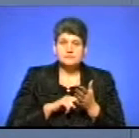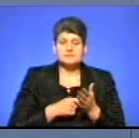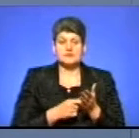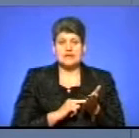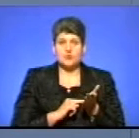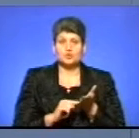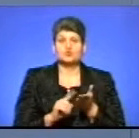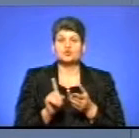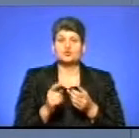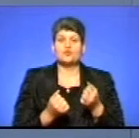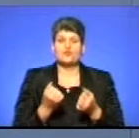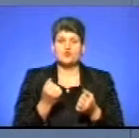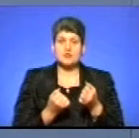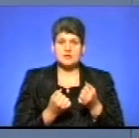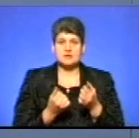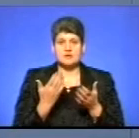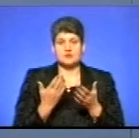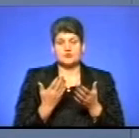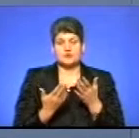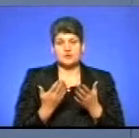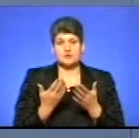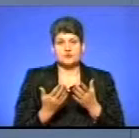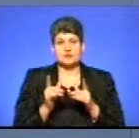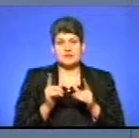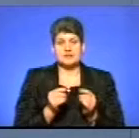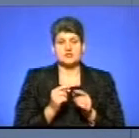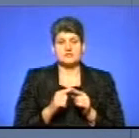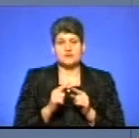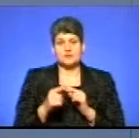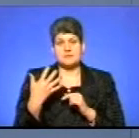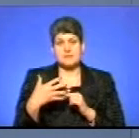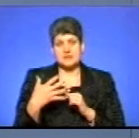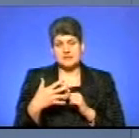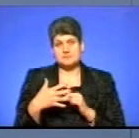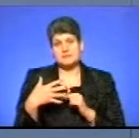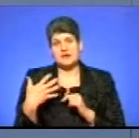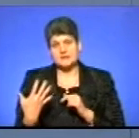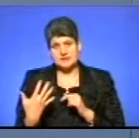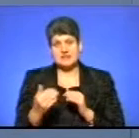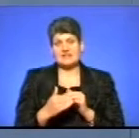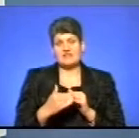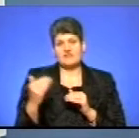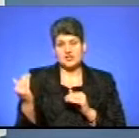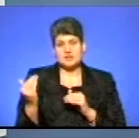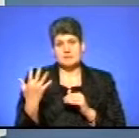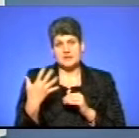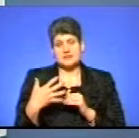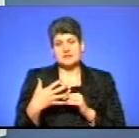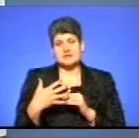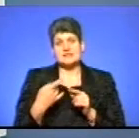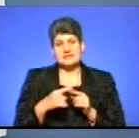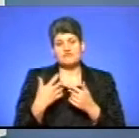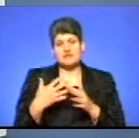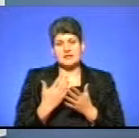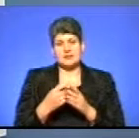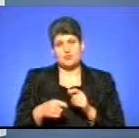водій, якщо їде зі швидкістю 55 і вище, 51, це вже є